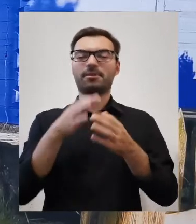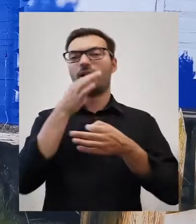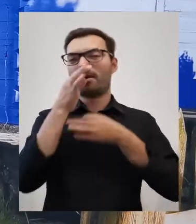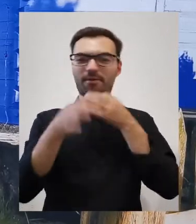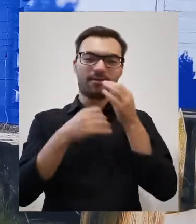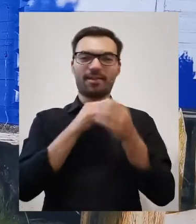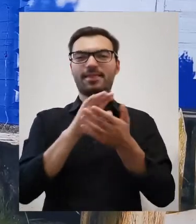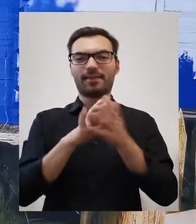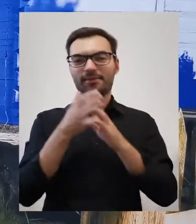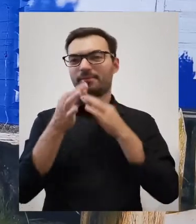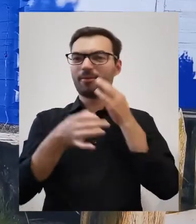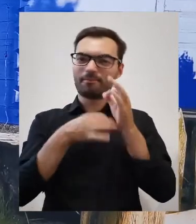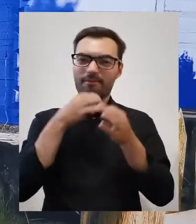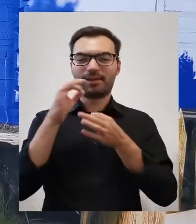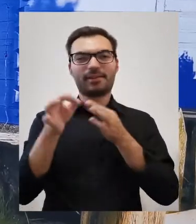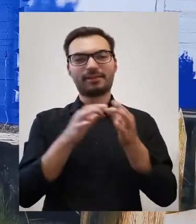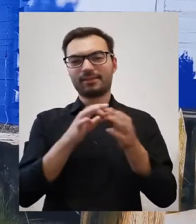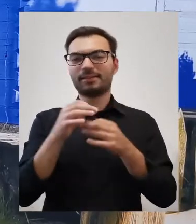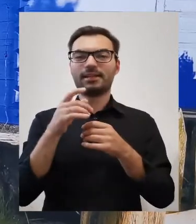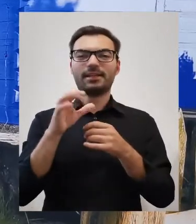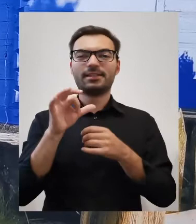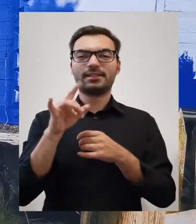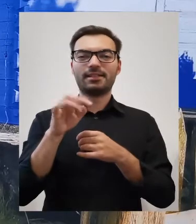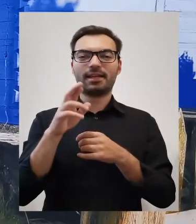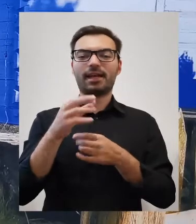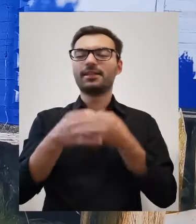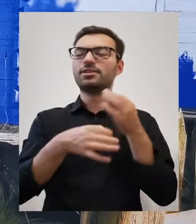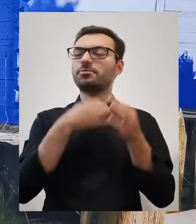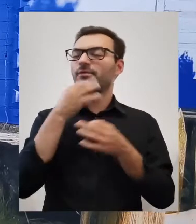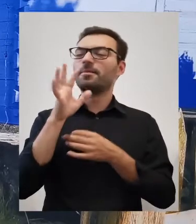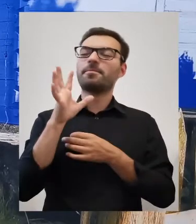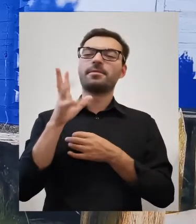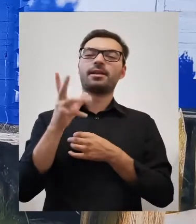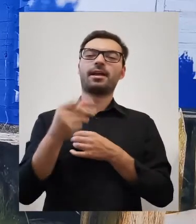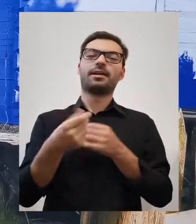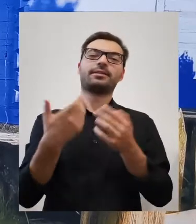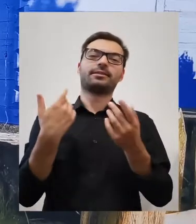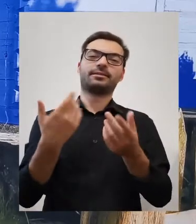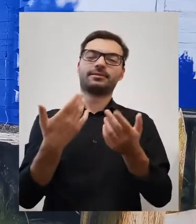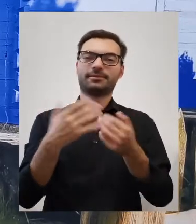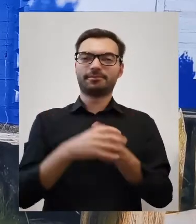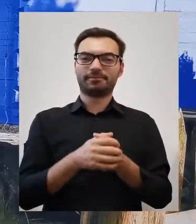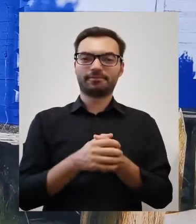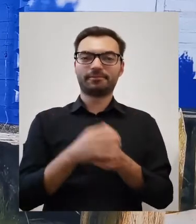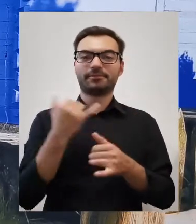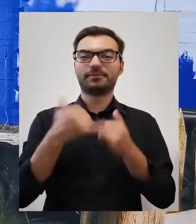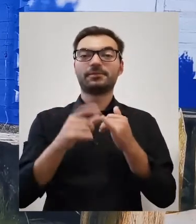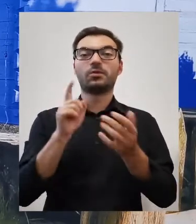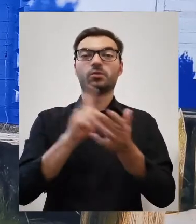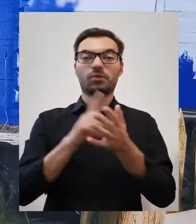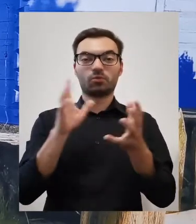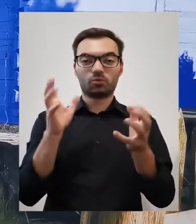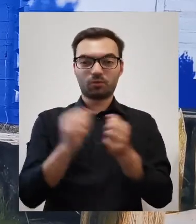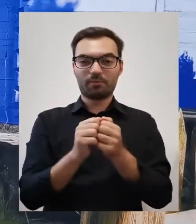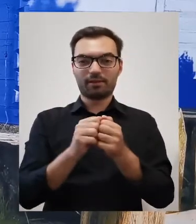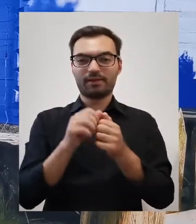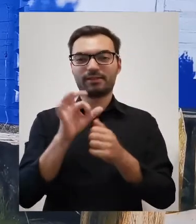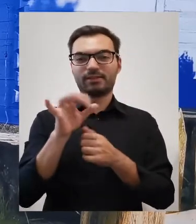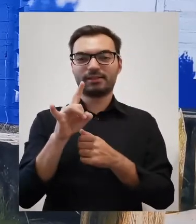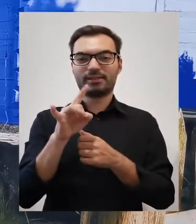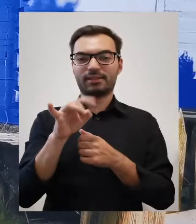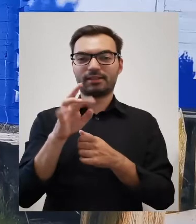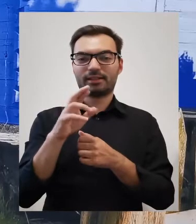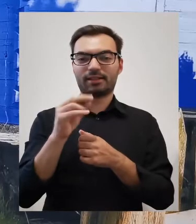tratwach i opowiadają sobie, jak to syreny niesamowicie śpiewają, a gdyby się taką syrenę